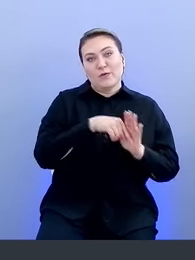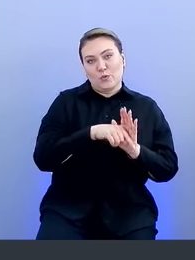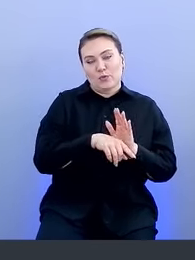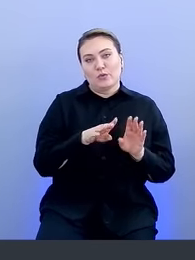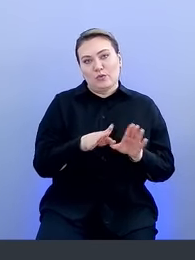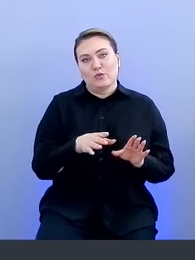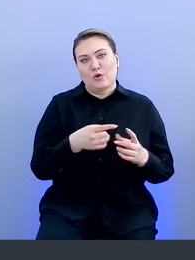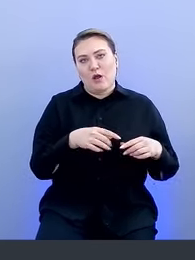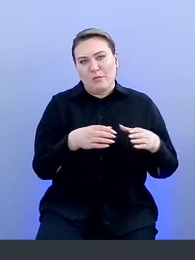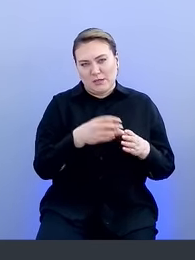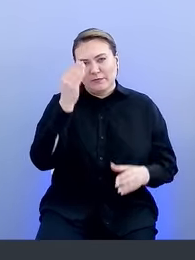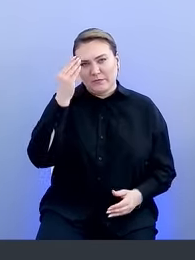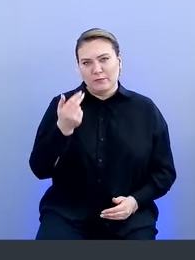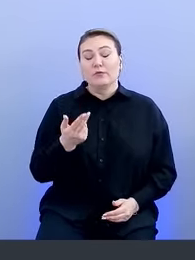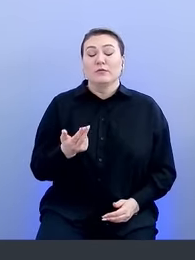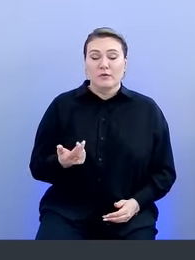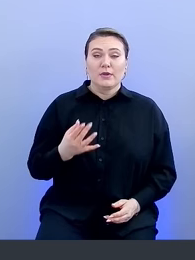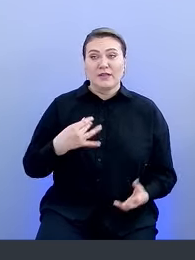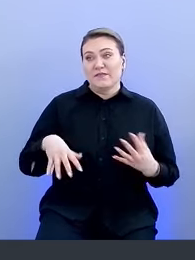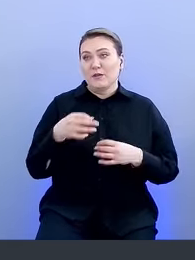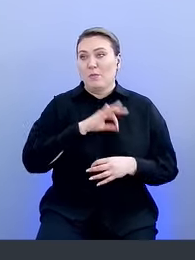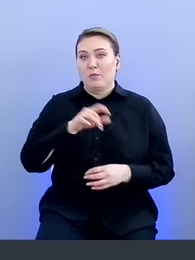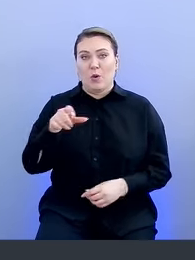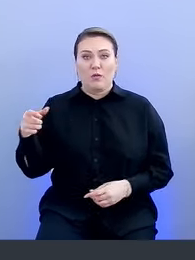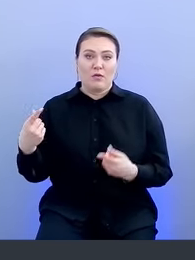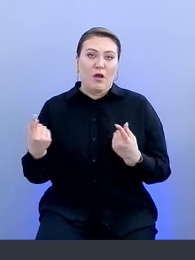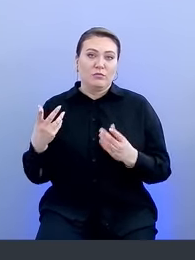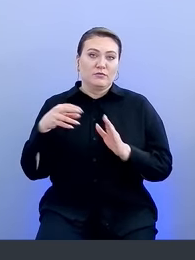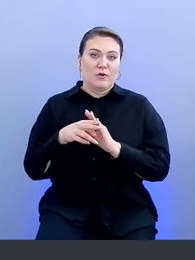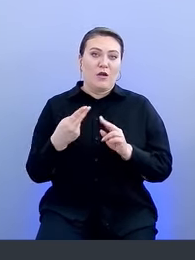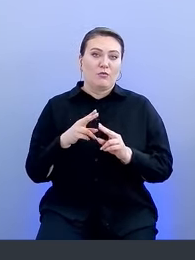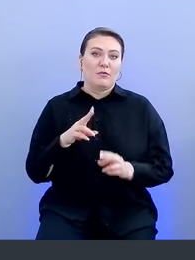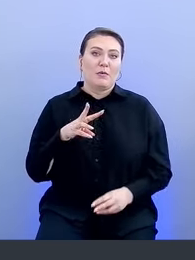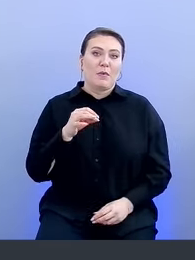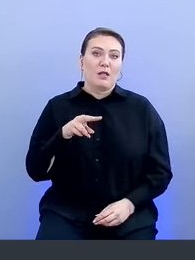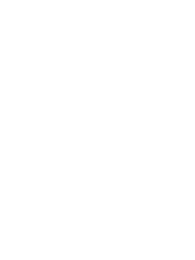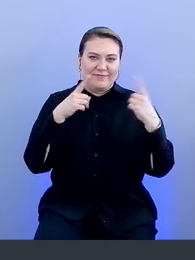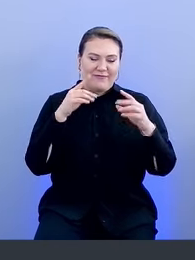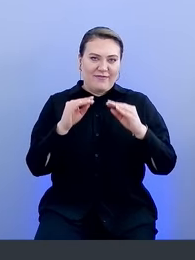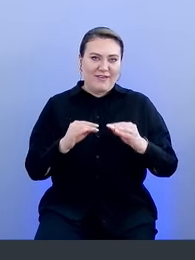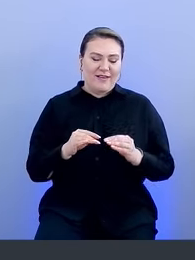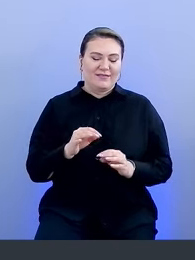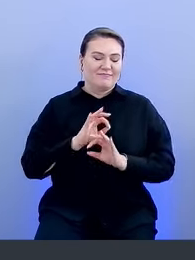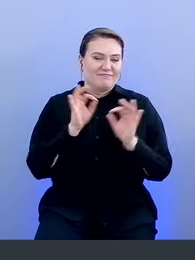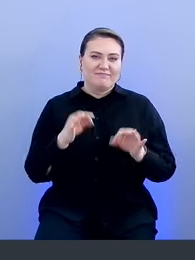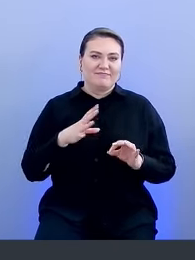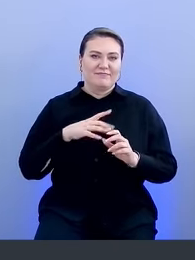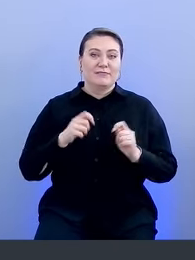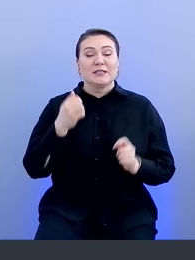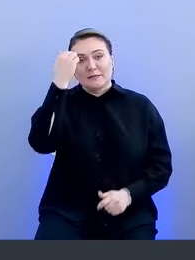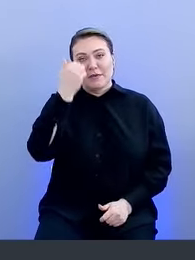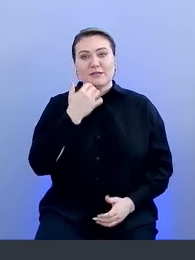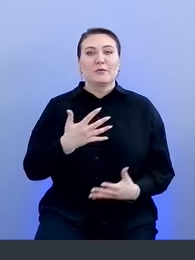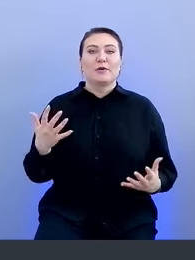тоже. Ну, корпоративный имею в виду и… И все пользователи Mail.ru. Все, спасибо большое. Спасибо вам огромное. Спасибо, Ксюш.